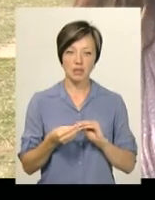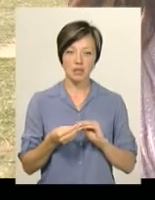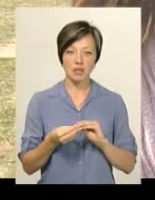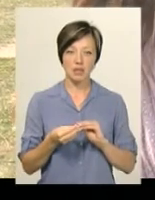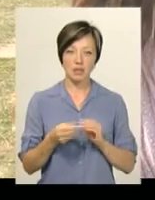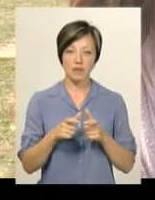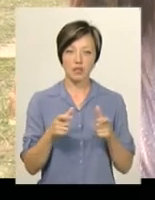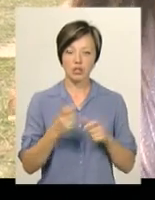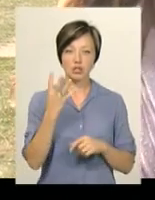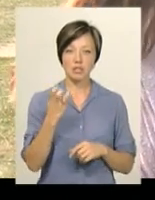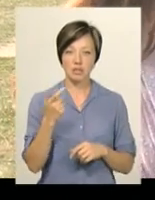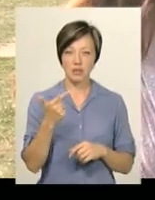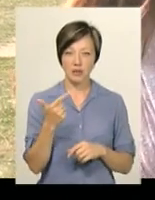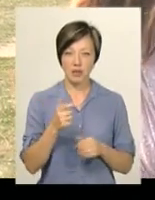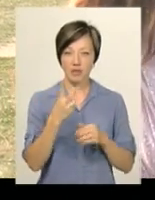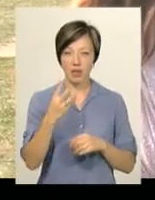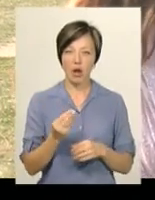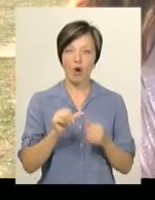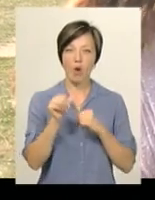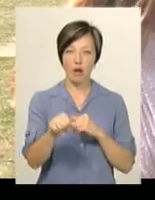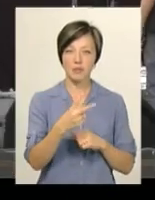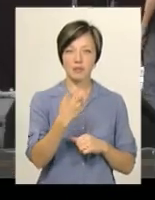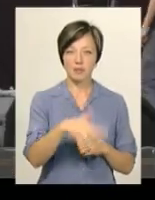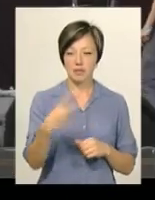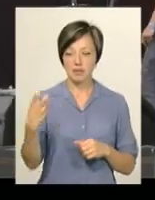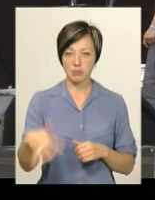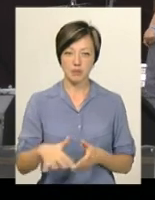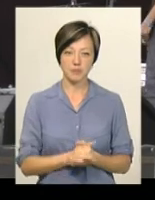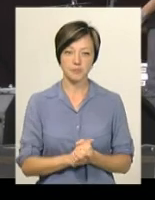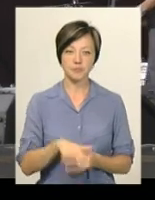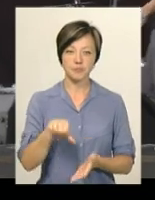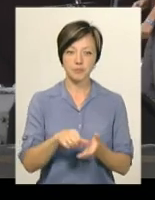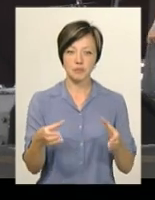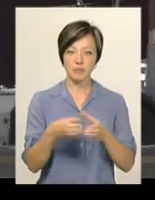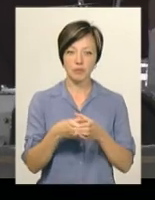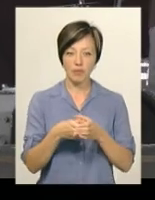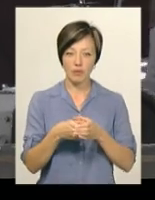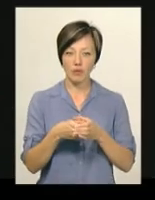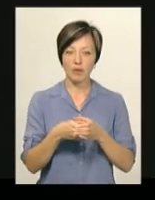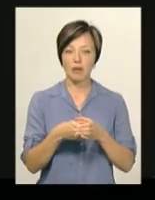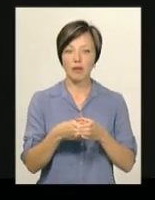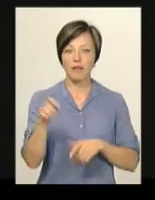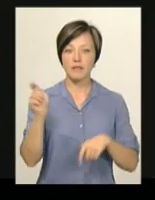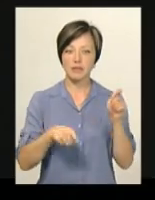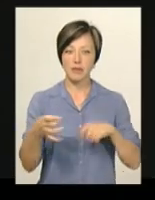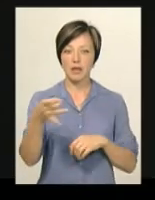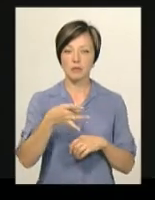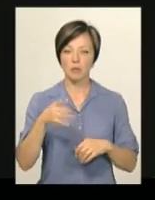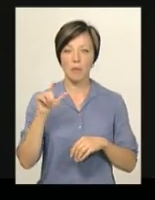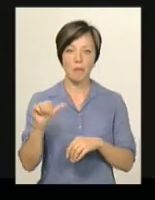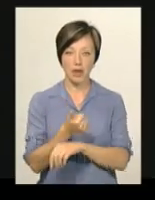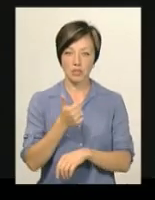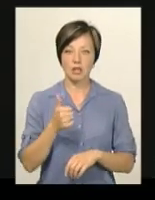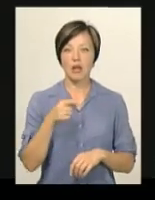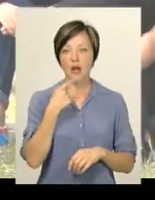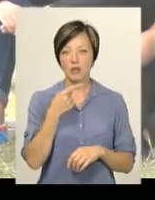400 гривень, якщо на два дні купувати, якщо окремо по 250 на кожен день. Учасниця гурту «Джіджі Гуляйгород» на фестивалі «Республіка» вперше.